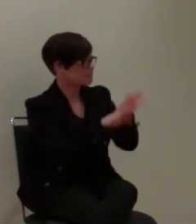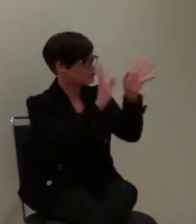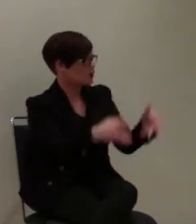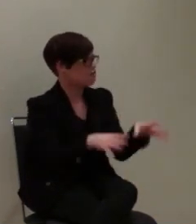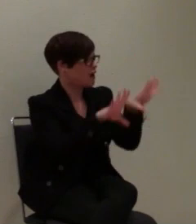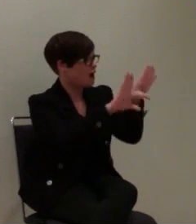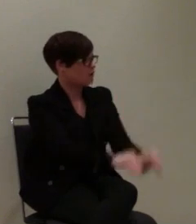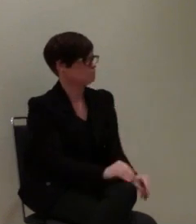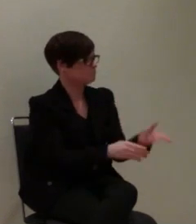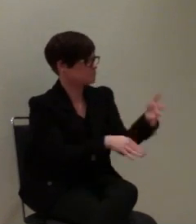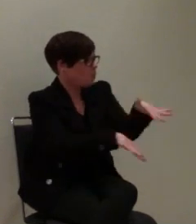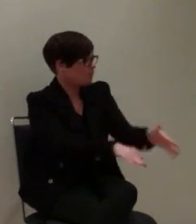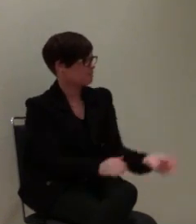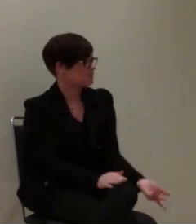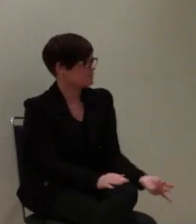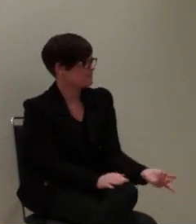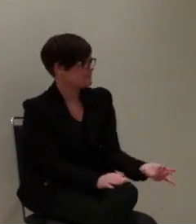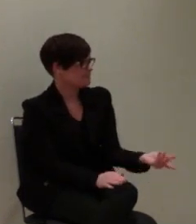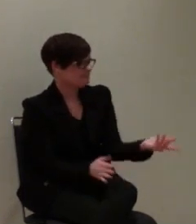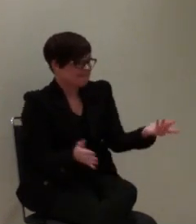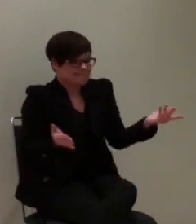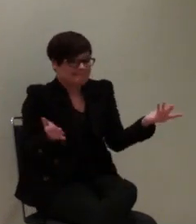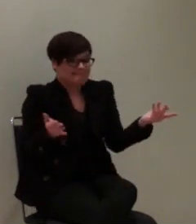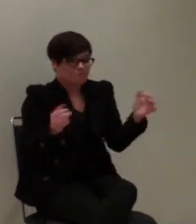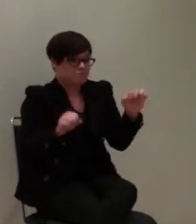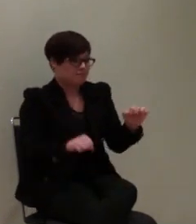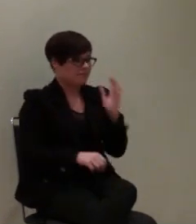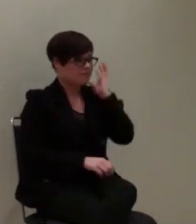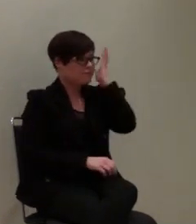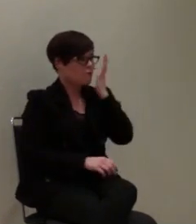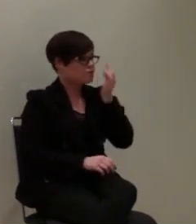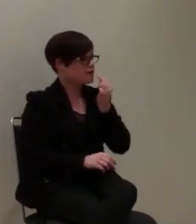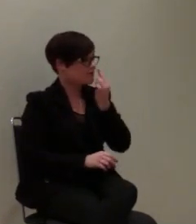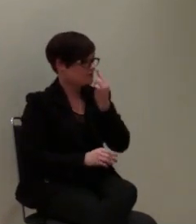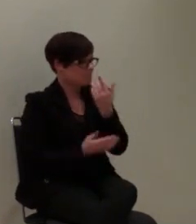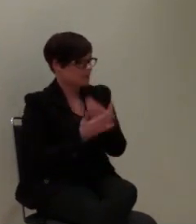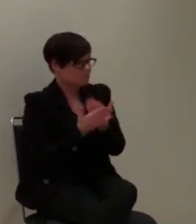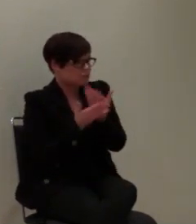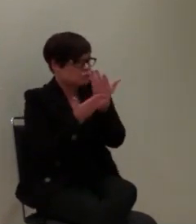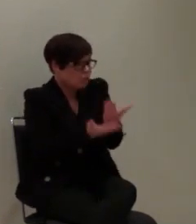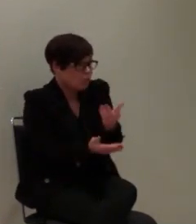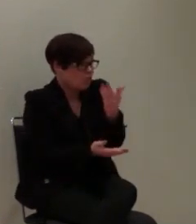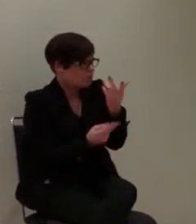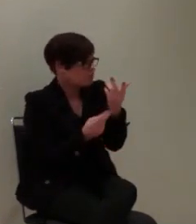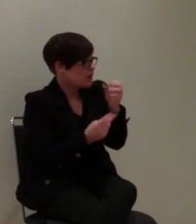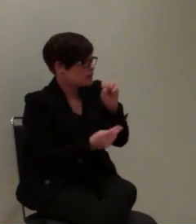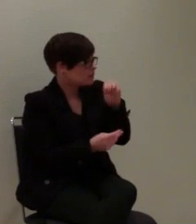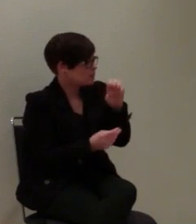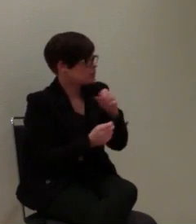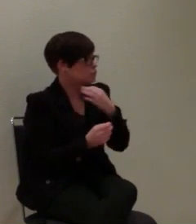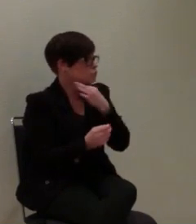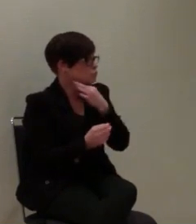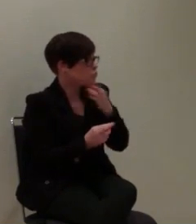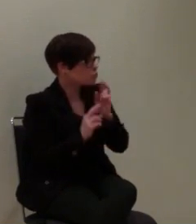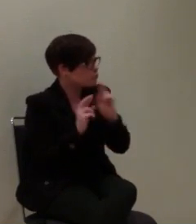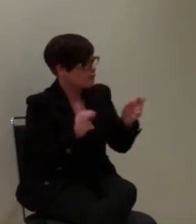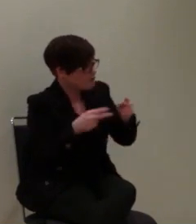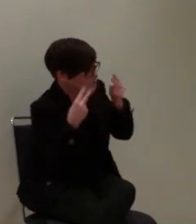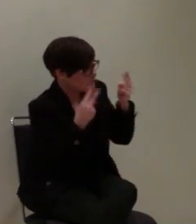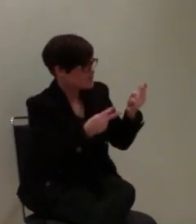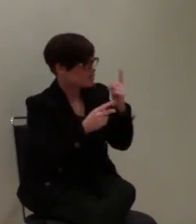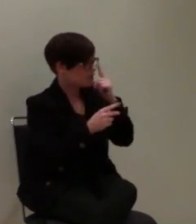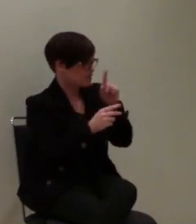Ich könnte mir vorstellen, dass wenn so etwas Wichtiges wie der SMS-Notruf installiert wird,